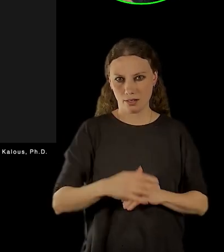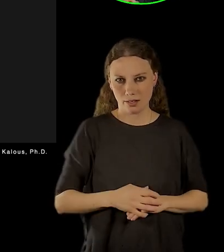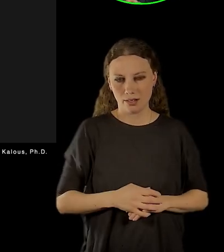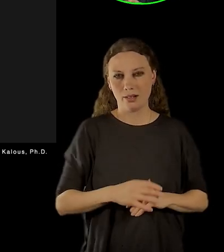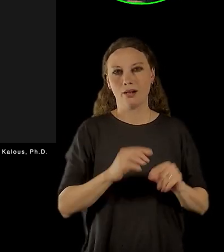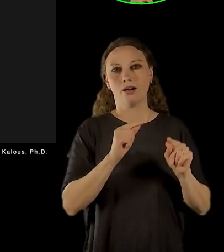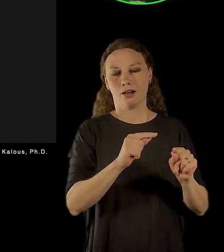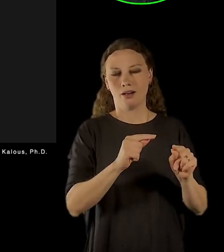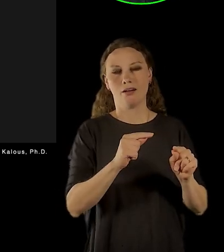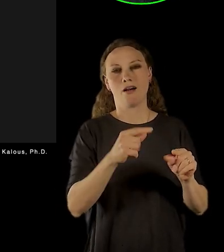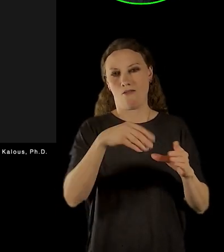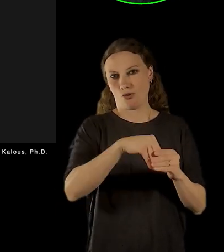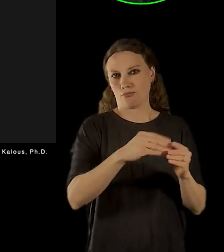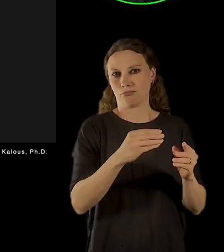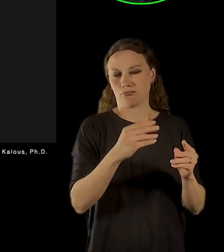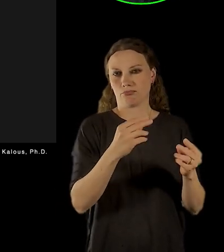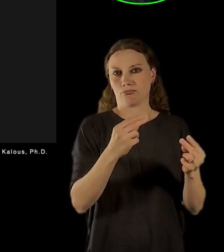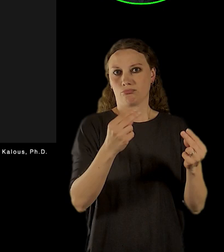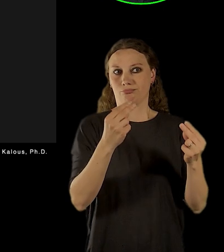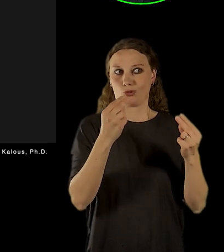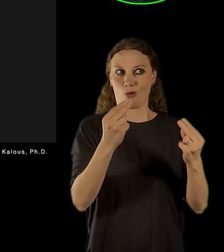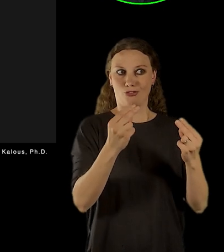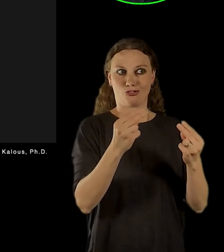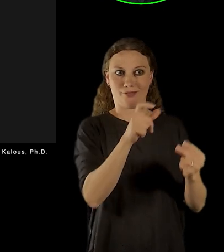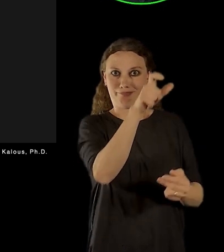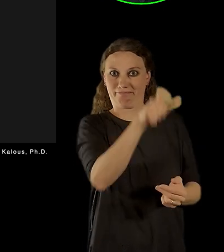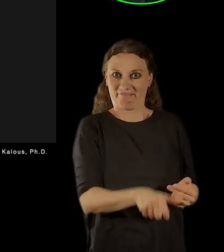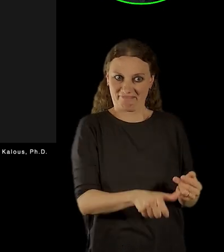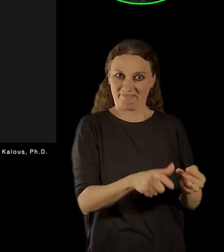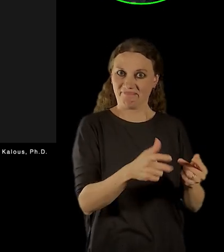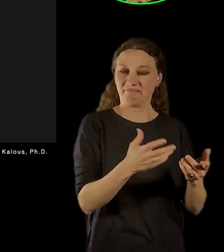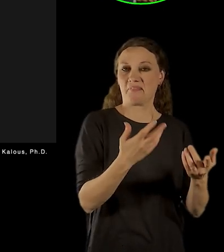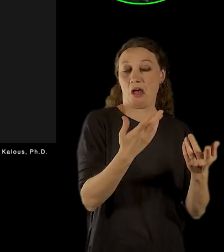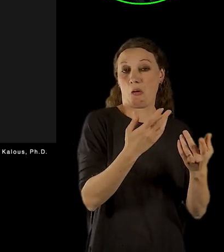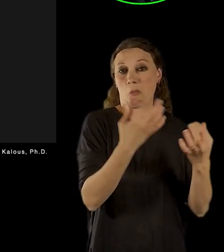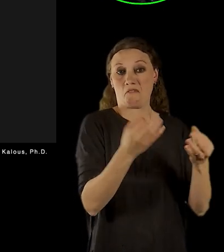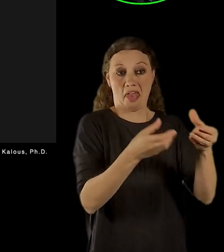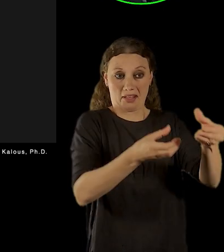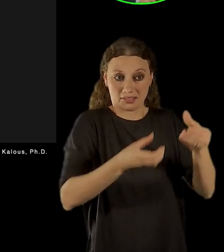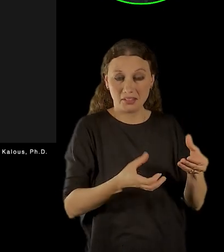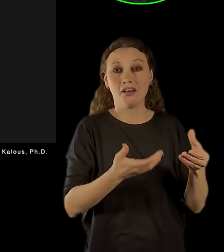expozice jako předmět zapůjčený v městskou částí Praha VI muzeu.